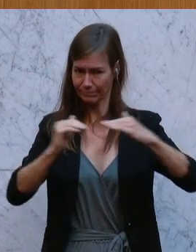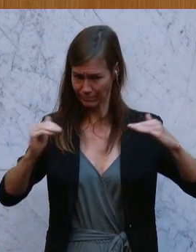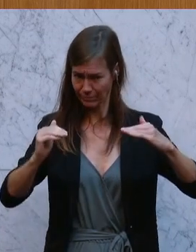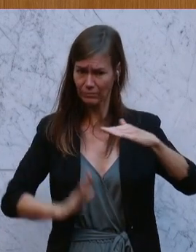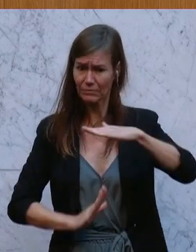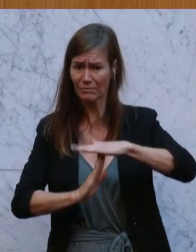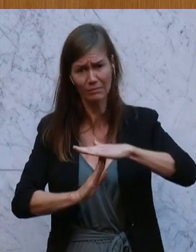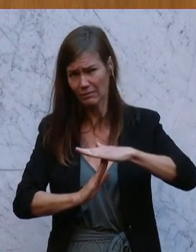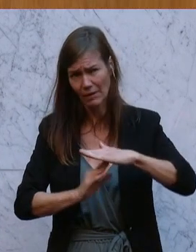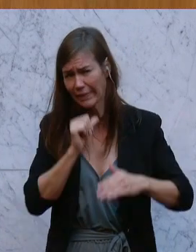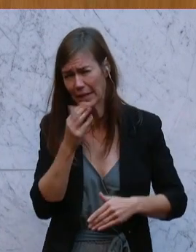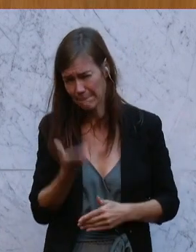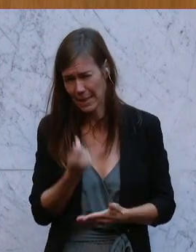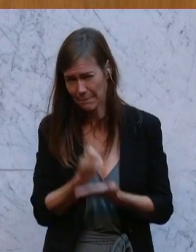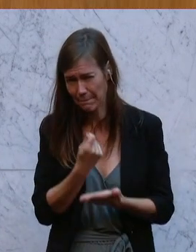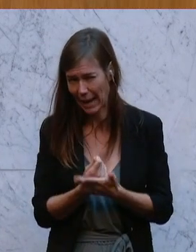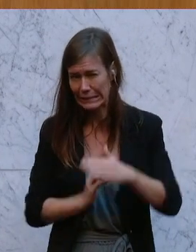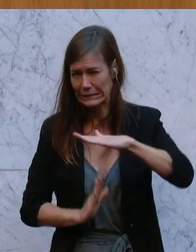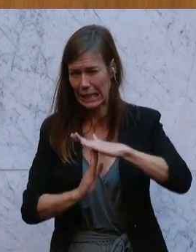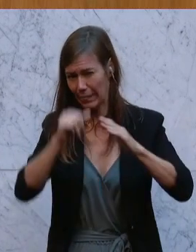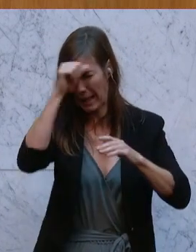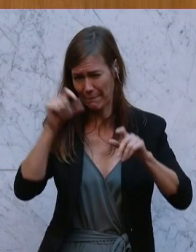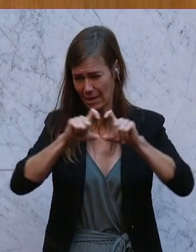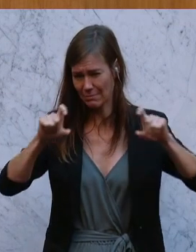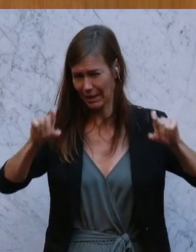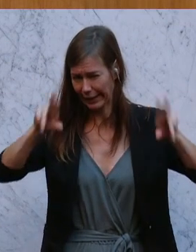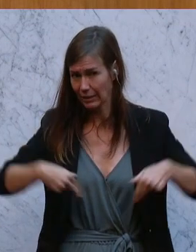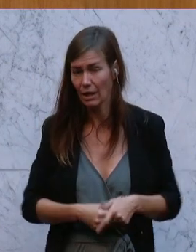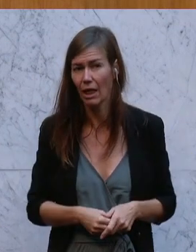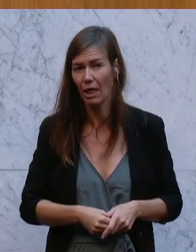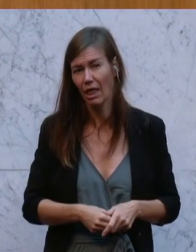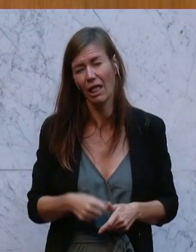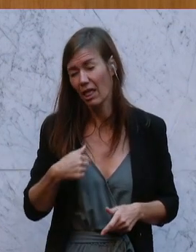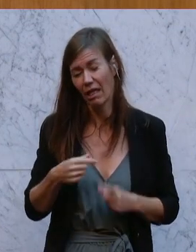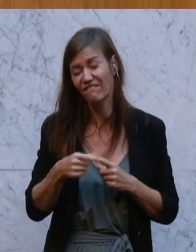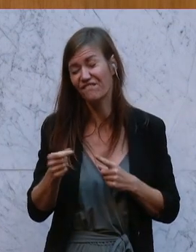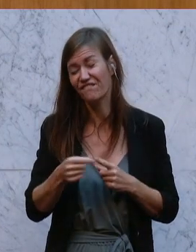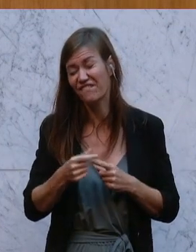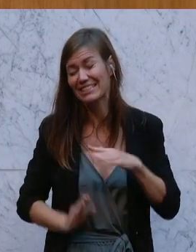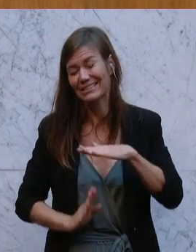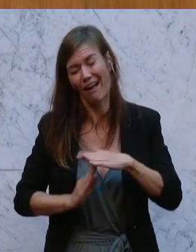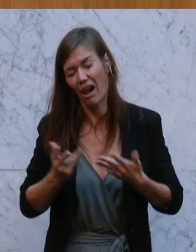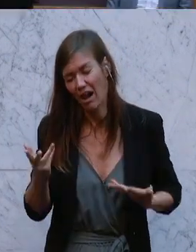Schmähdeckel und ist nicht das, was sich die Österreicherinnen und Österreicher verdienen und erwartet haben.